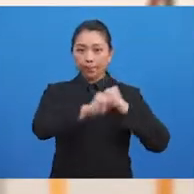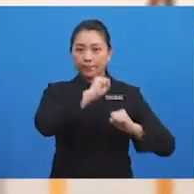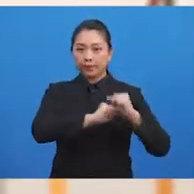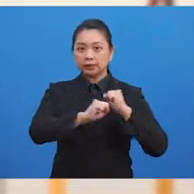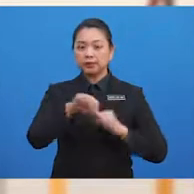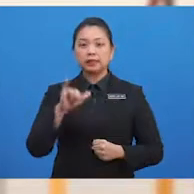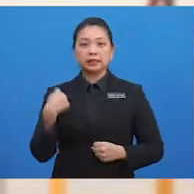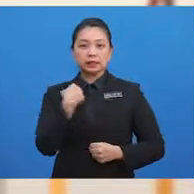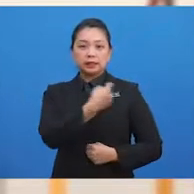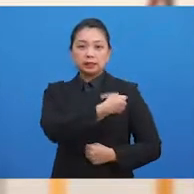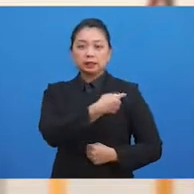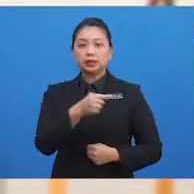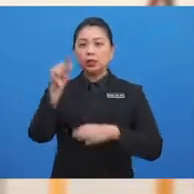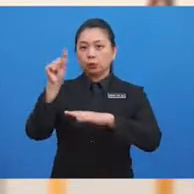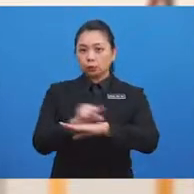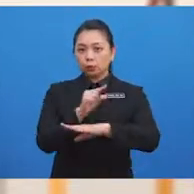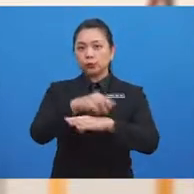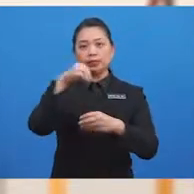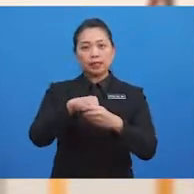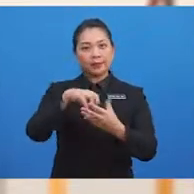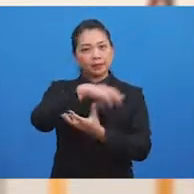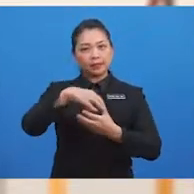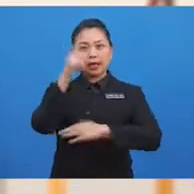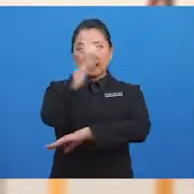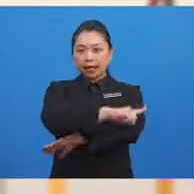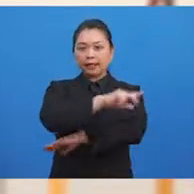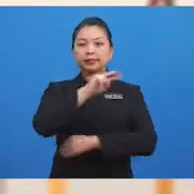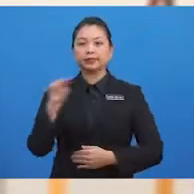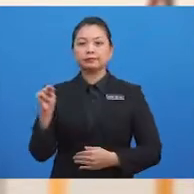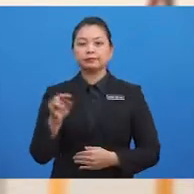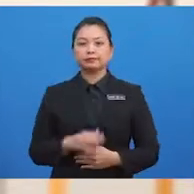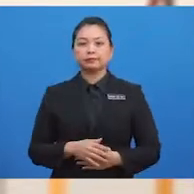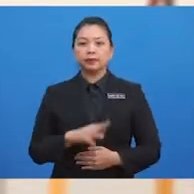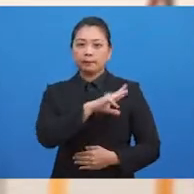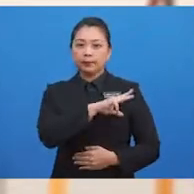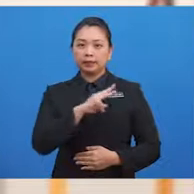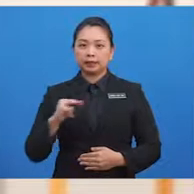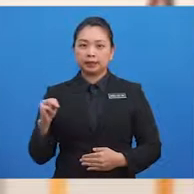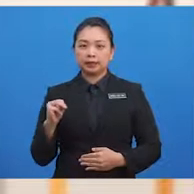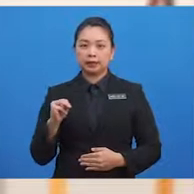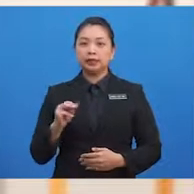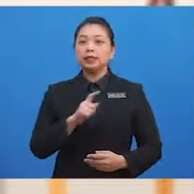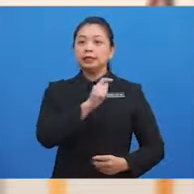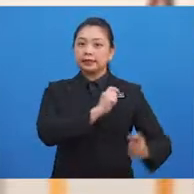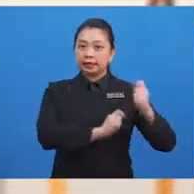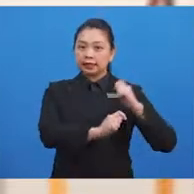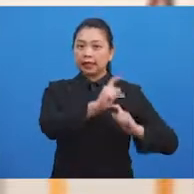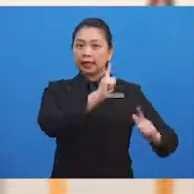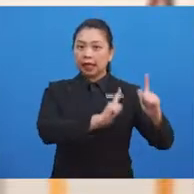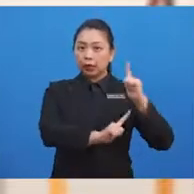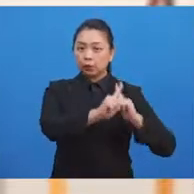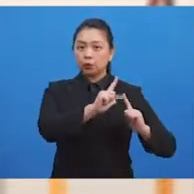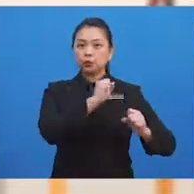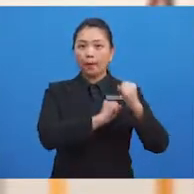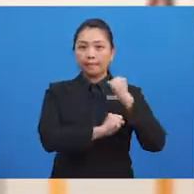gunakan dalam pergaulan harian kita. Manakala, tingkat laku bersopan